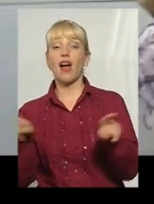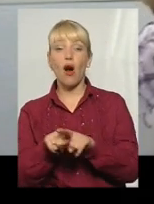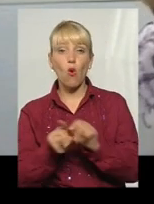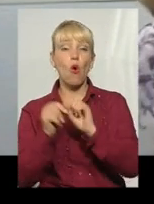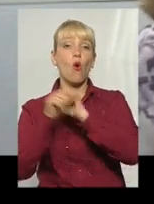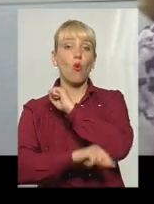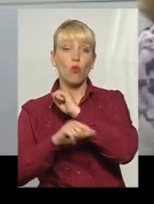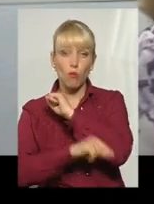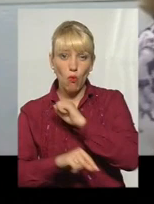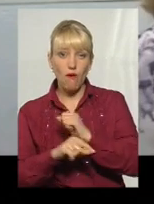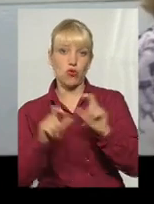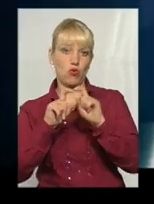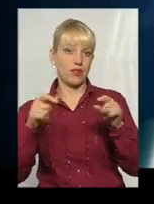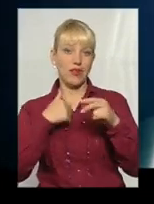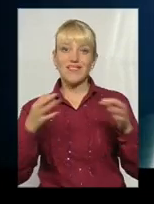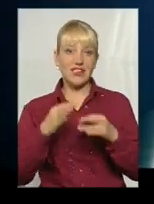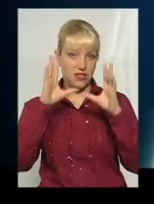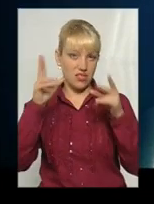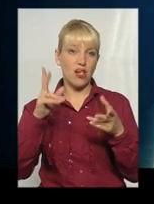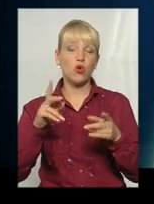органу, я не знаю, чи він взагалі є в Україні.